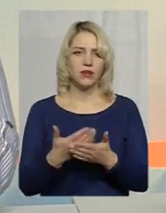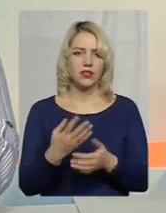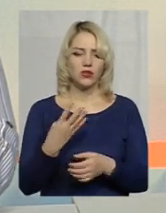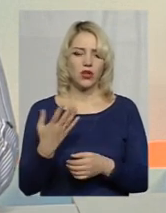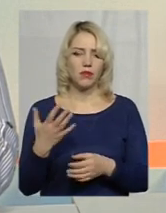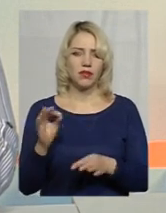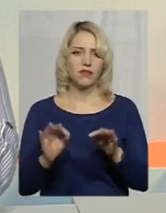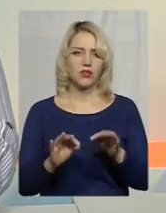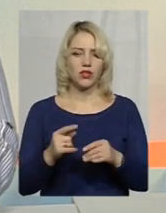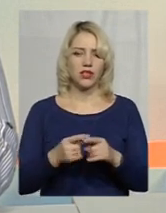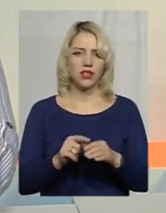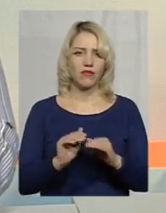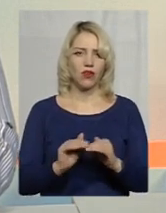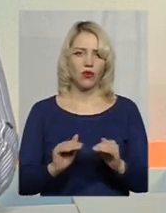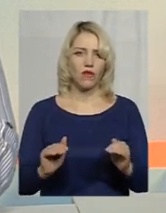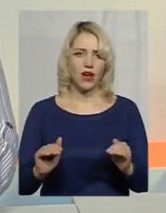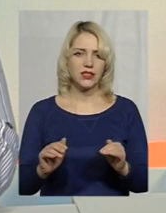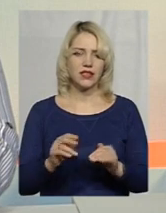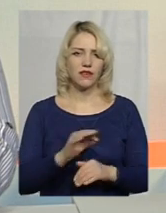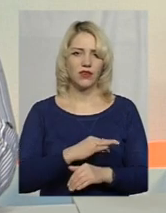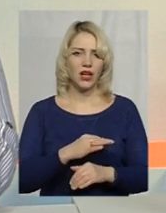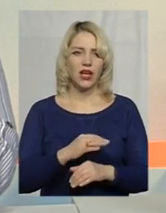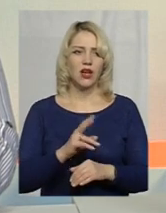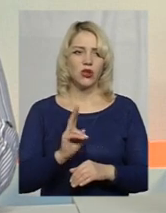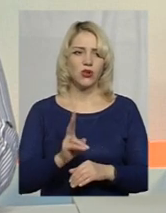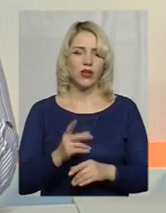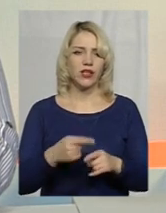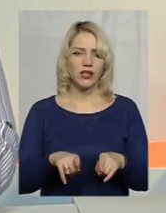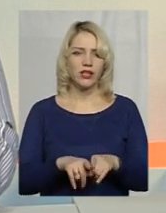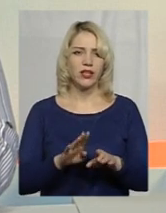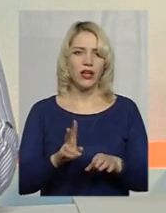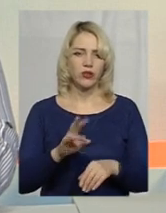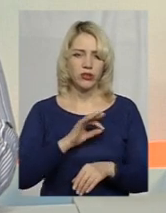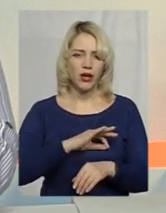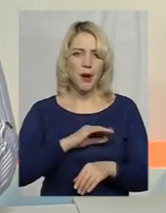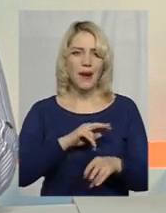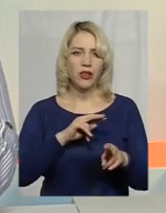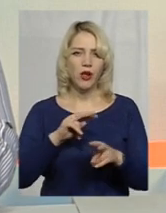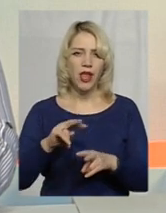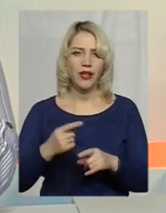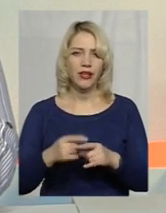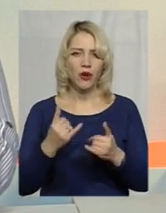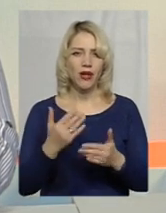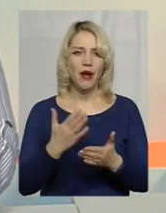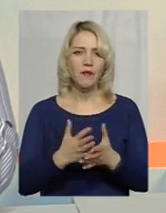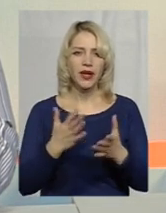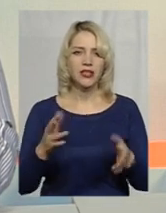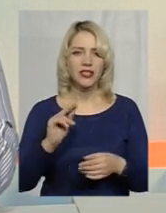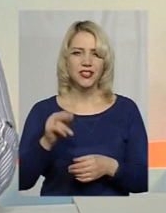тих вихованців, які вже, а таких дітей, які скористалися послугою патронату, на сьогодні більше 300,